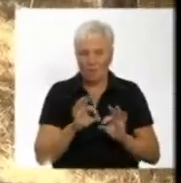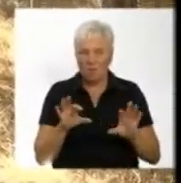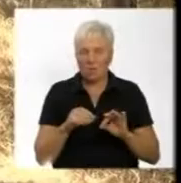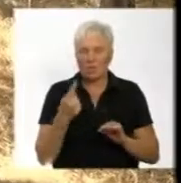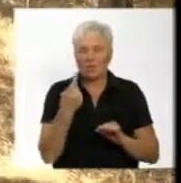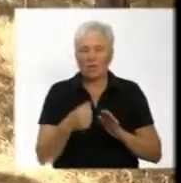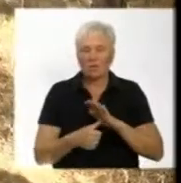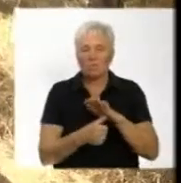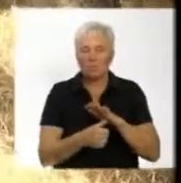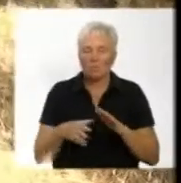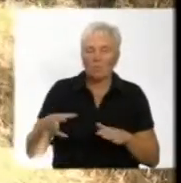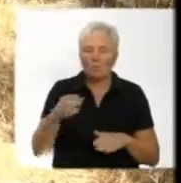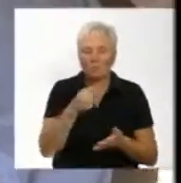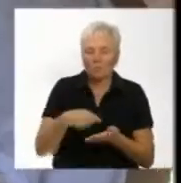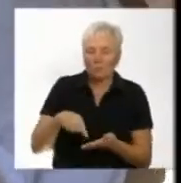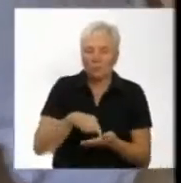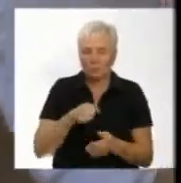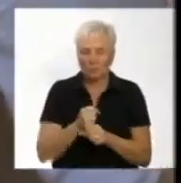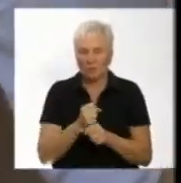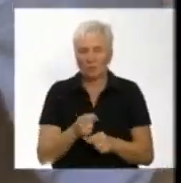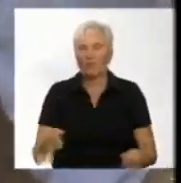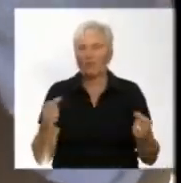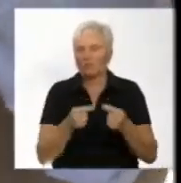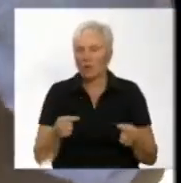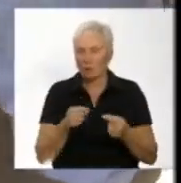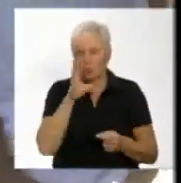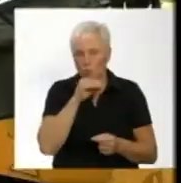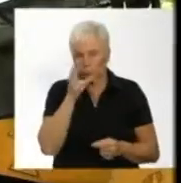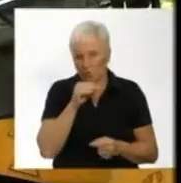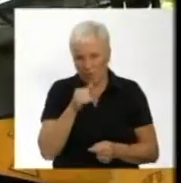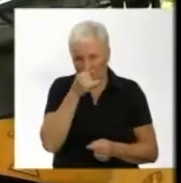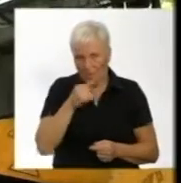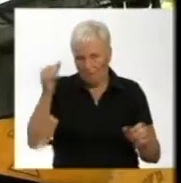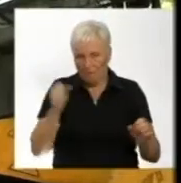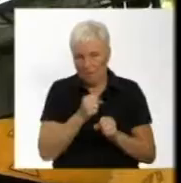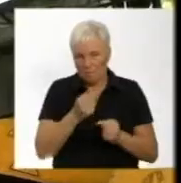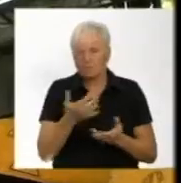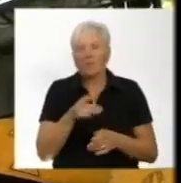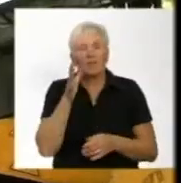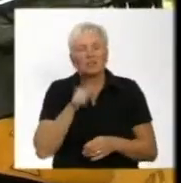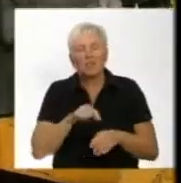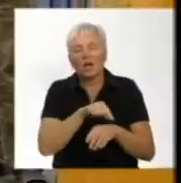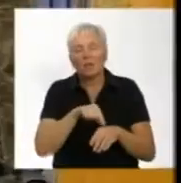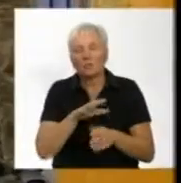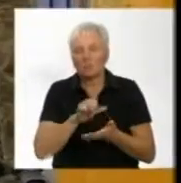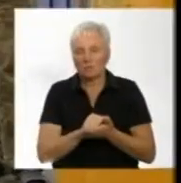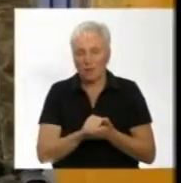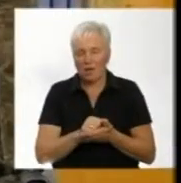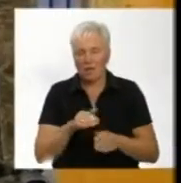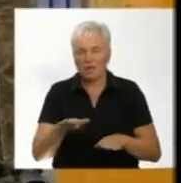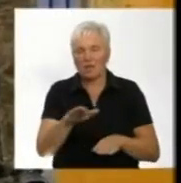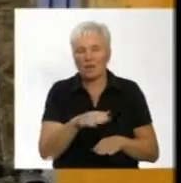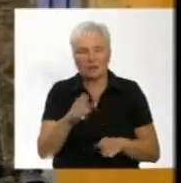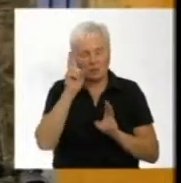одна бригада працює по всьому місту, тому вчасно встигнути скрізь не можуть. Скільки часу займе ремонт ділянки на вулицю Чорновола,